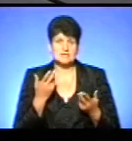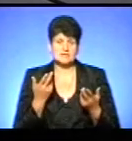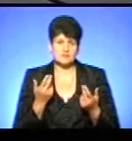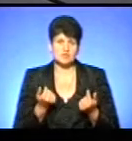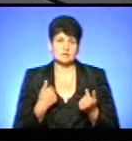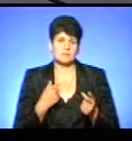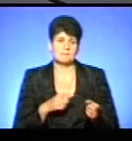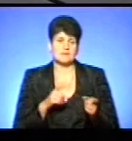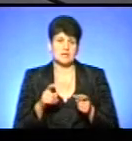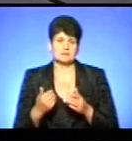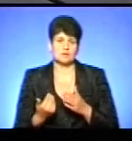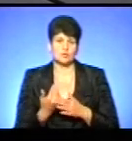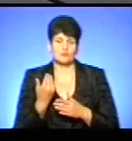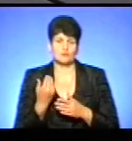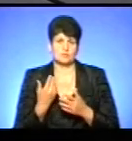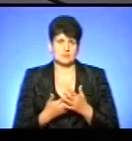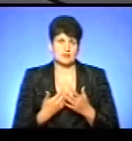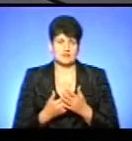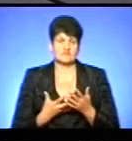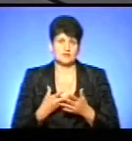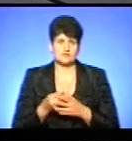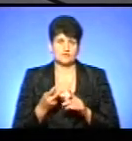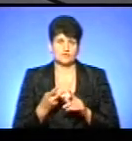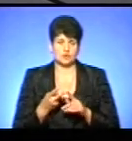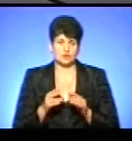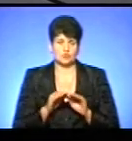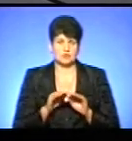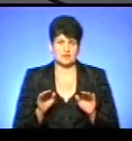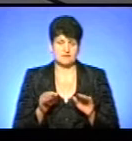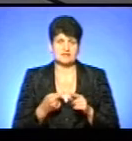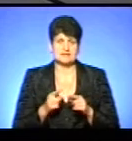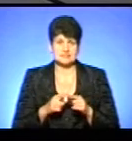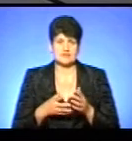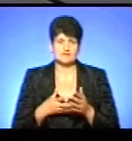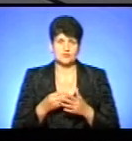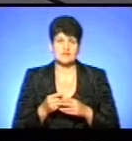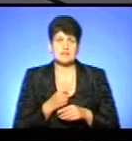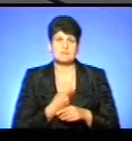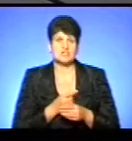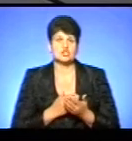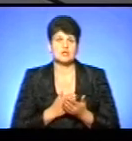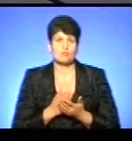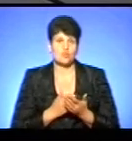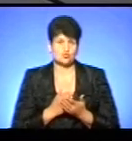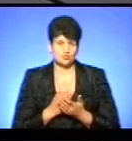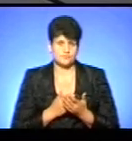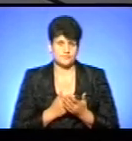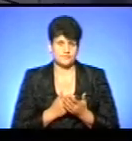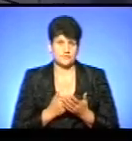ми перейдемо на нову модель фінансування вторинного рівня, а саме це якраз буде фінансування медичної послуги, і